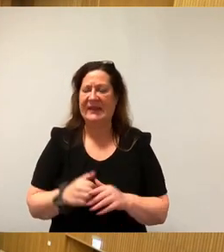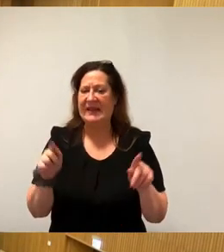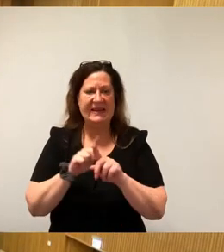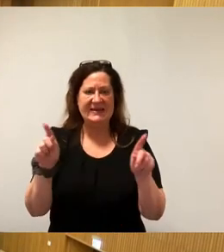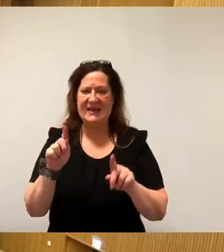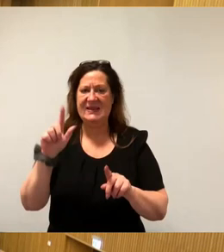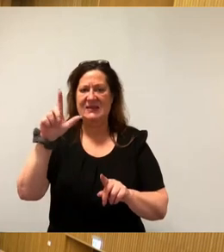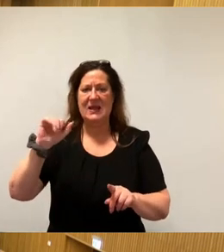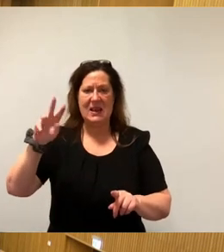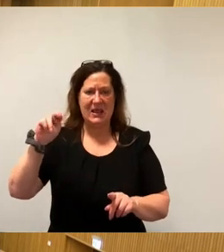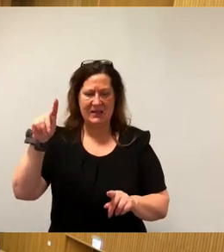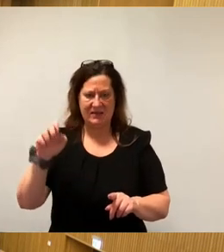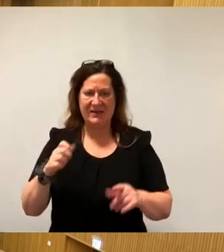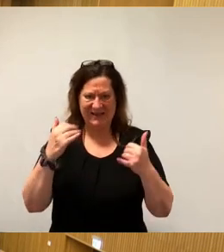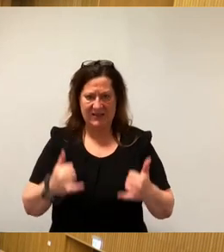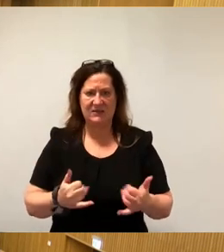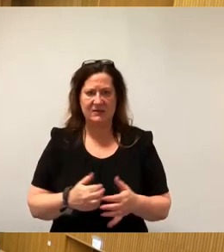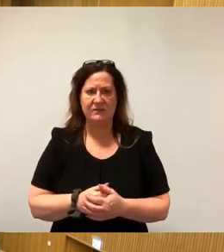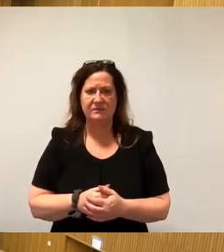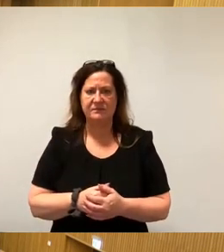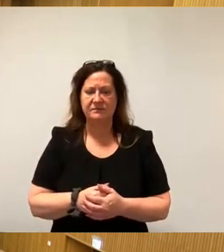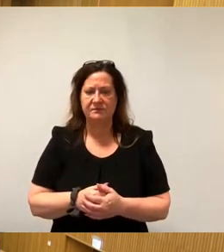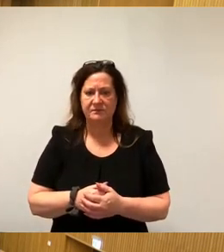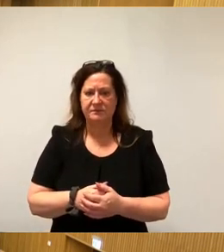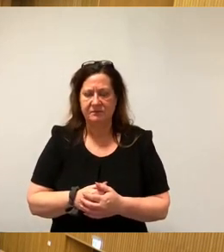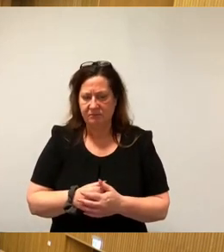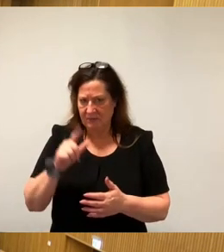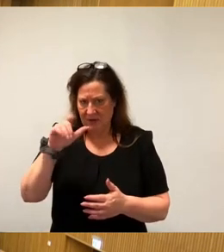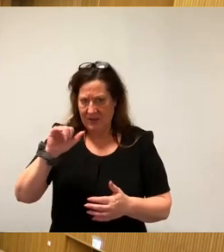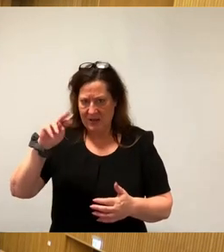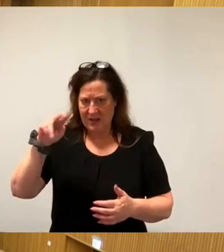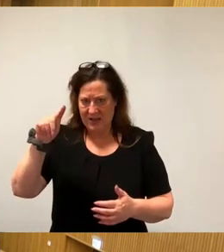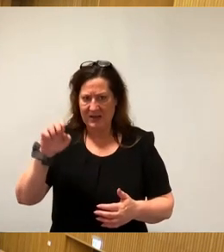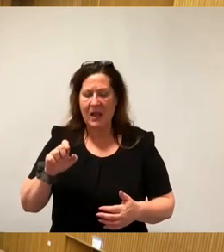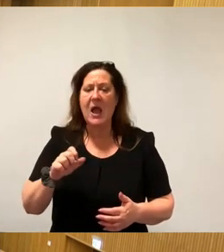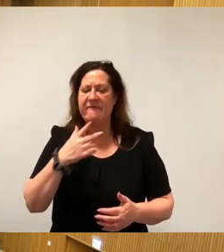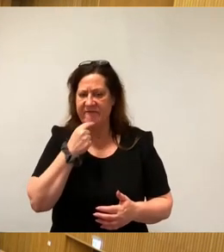dem Punkt, wird Fraktion Die Linke noch mal das Wort gewünscht. Herr Mattis, bitte.